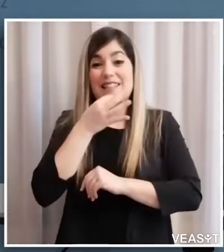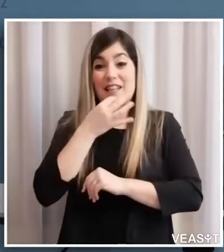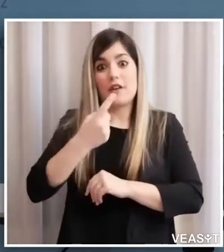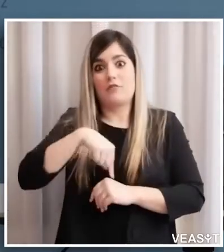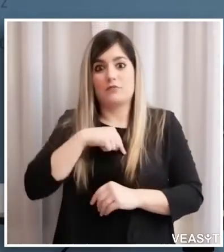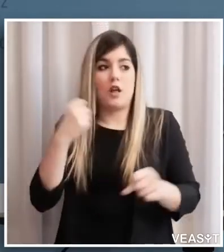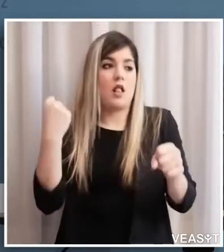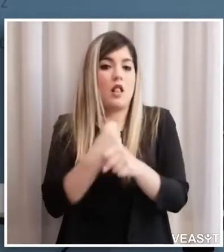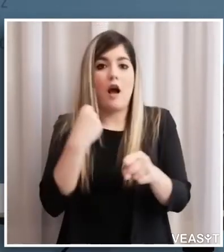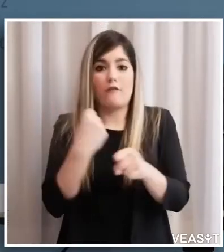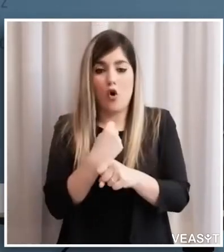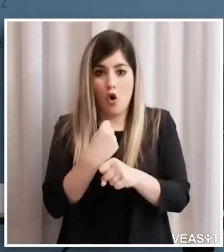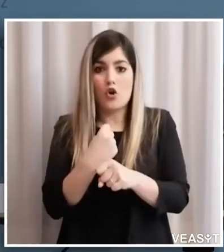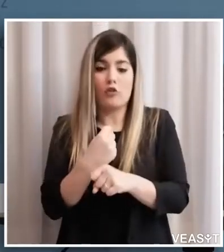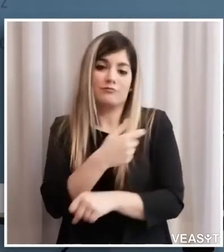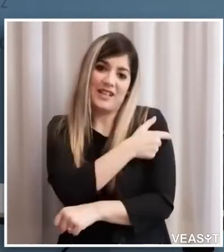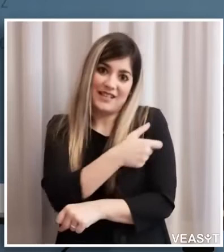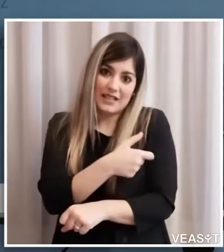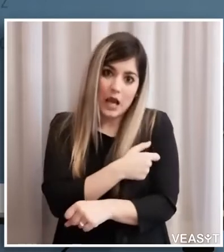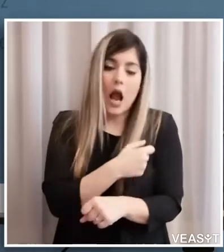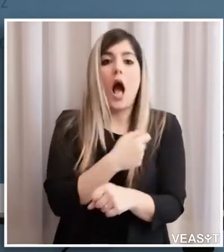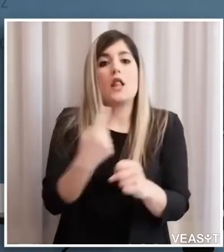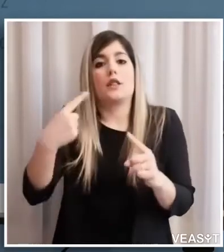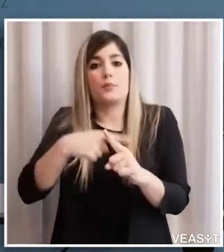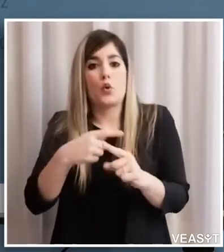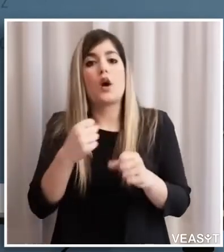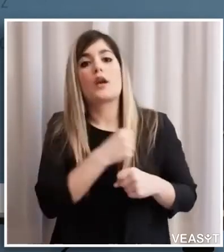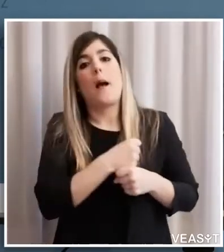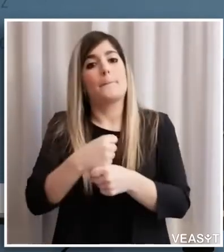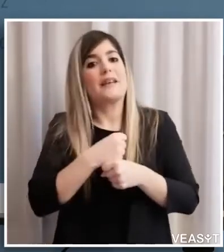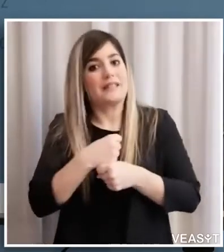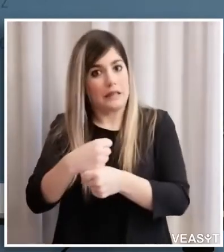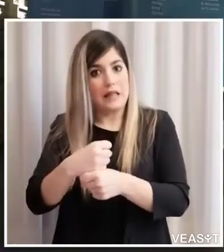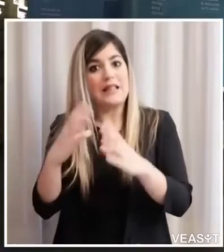sindacati e degli rappresentanti diciamo delle aziende